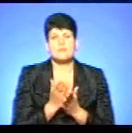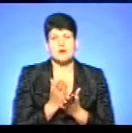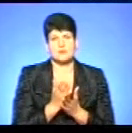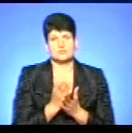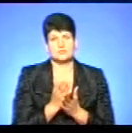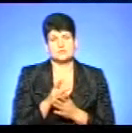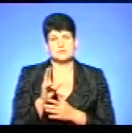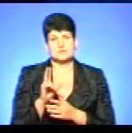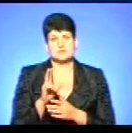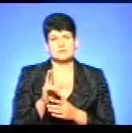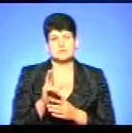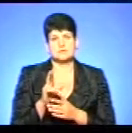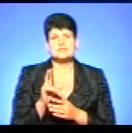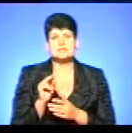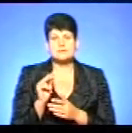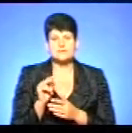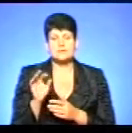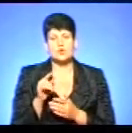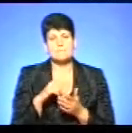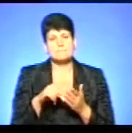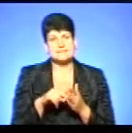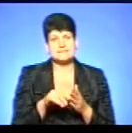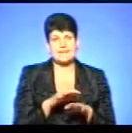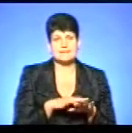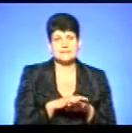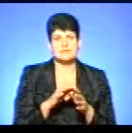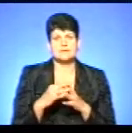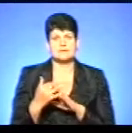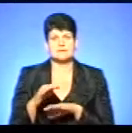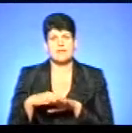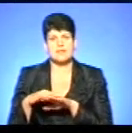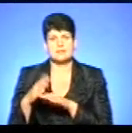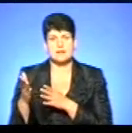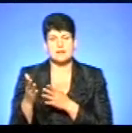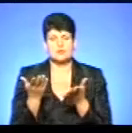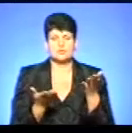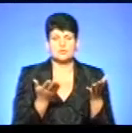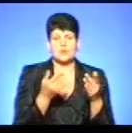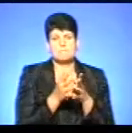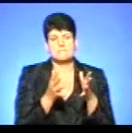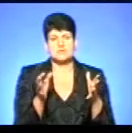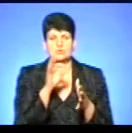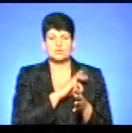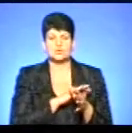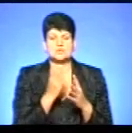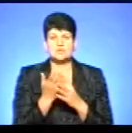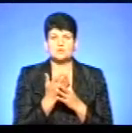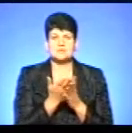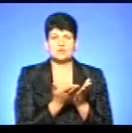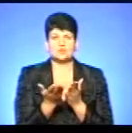статистику щодо користувачів субсидій міське населення і сільське населення. Хто переважно користується субсидією?